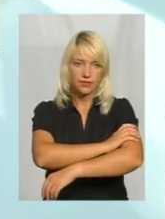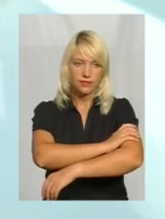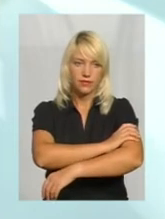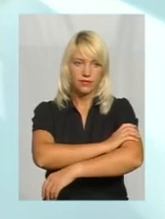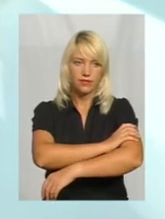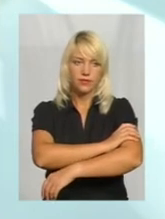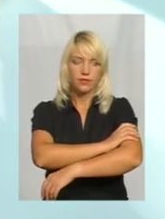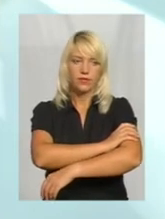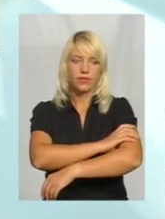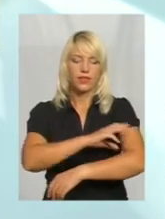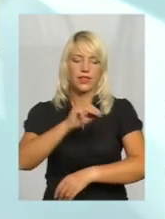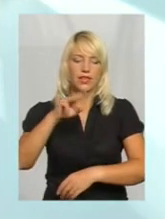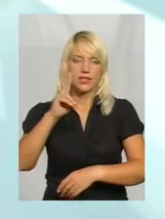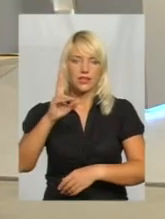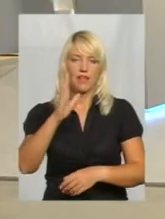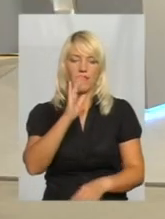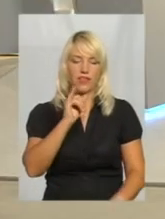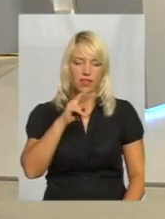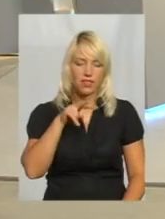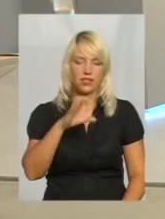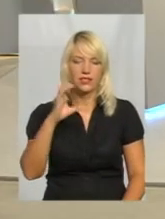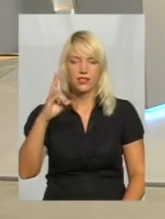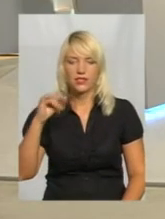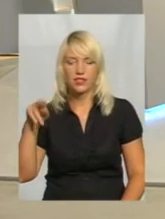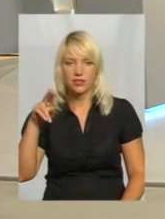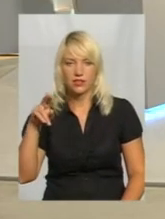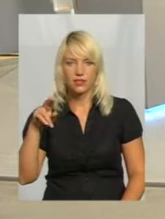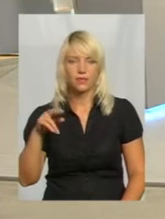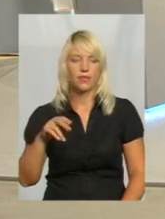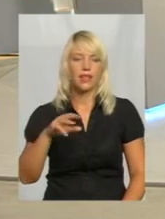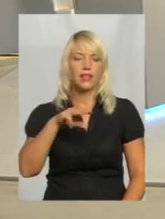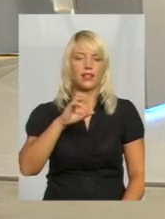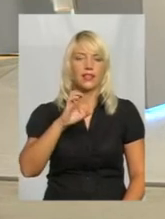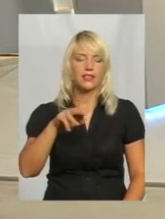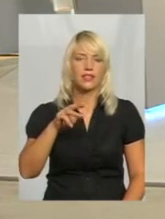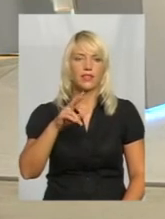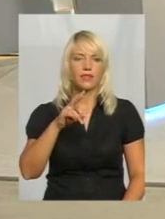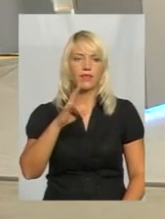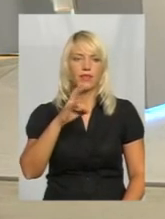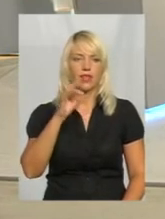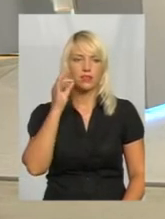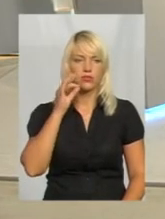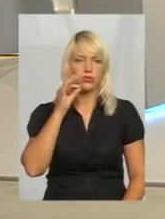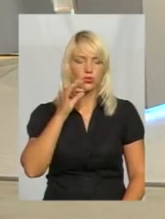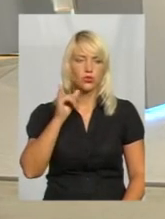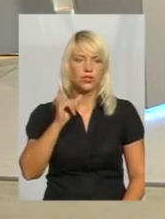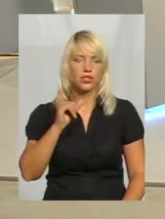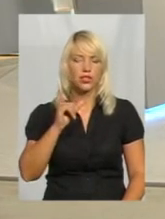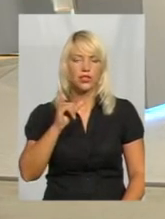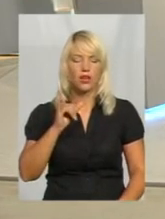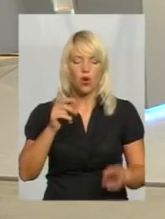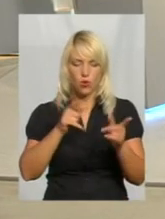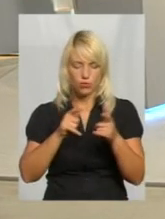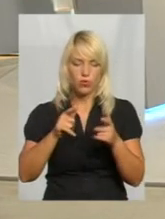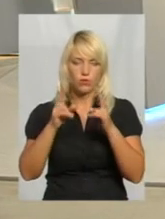потім тести будуть на ВІЛ-СНІД, тести на тропоніни. Тобто лабораторні обстеження